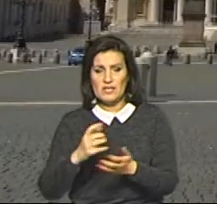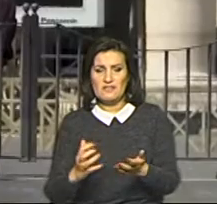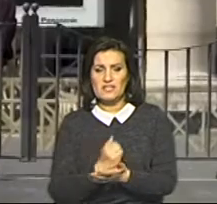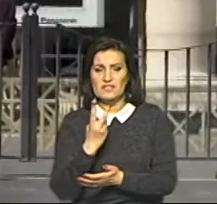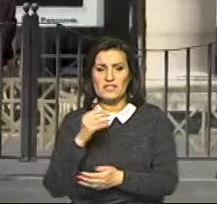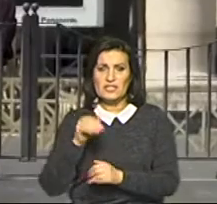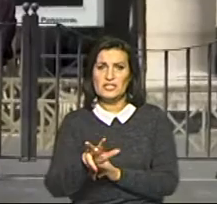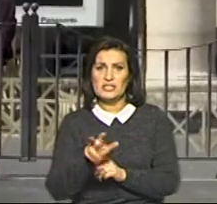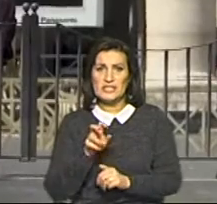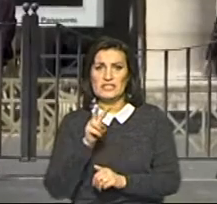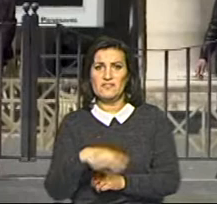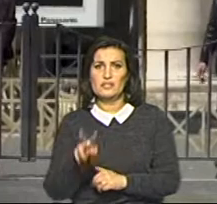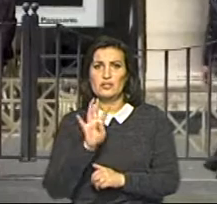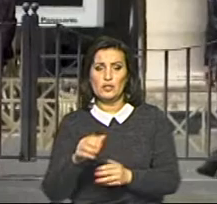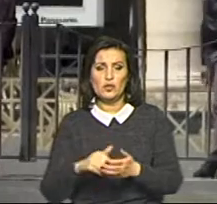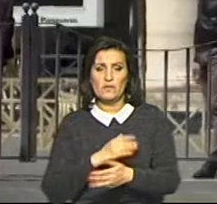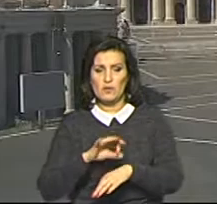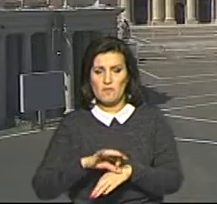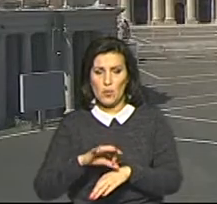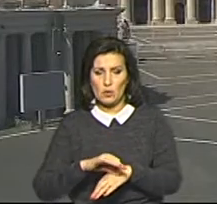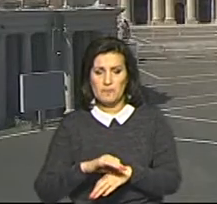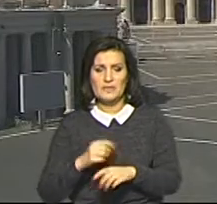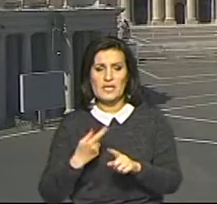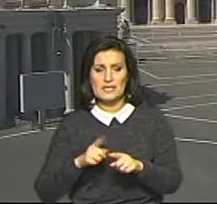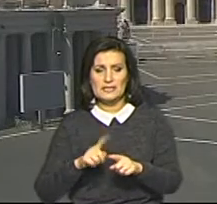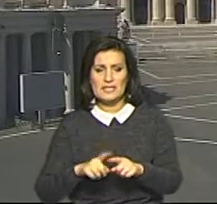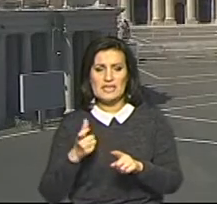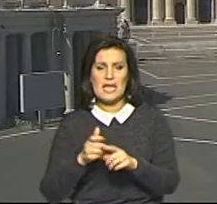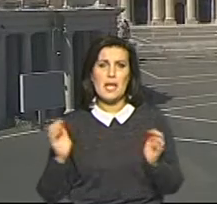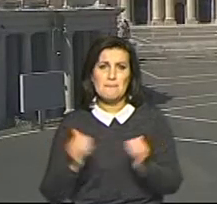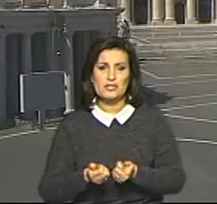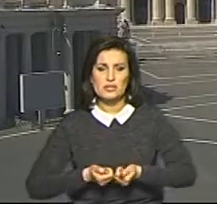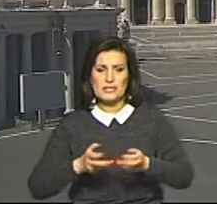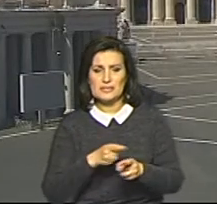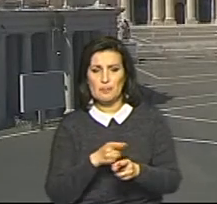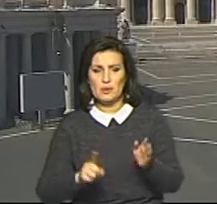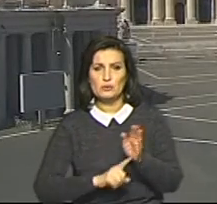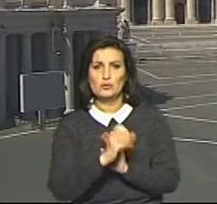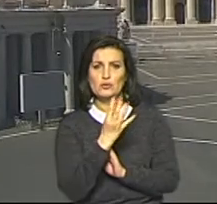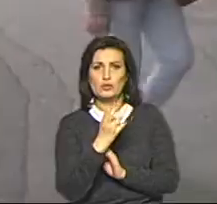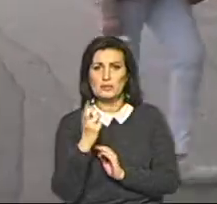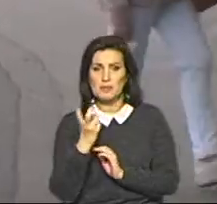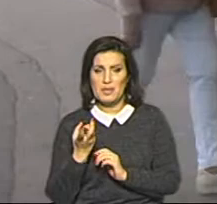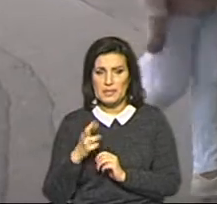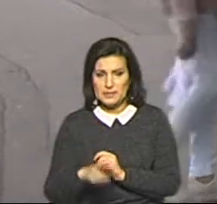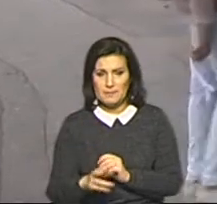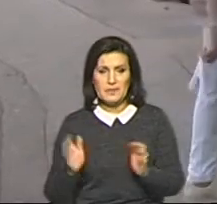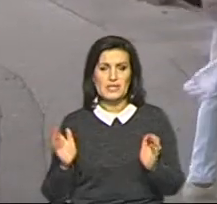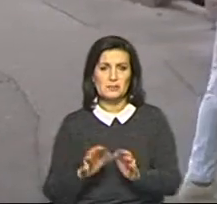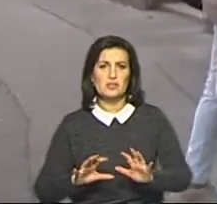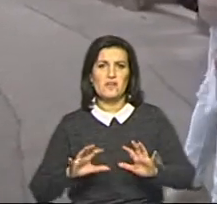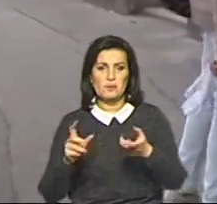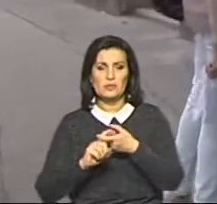2324 нових хворих на коронавірус. Це найменша кількість за період з 14 березня. Зменшення